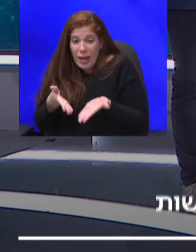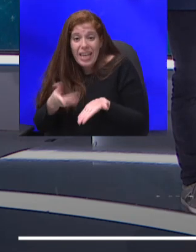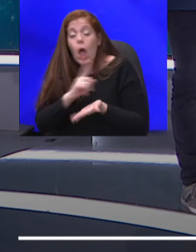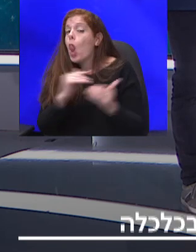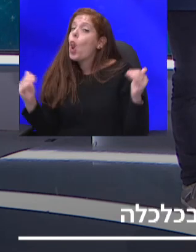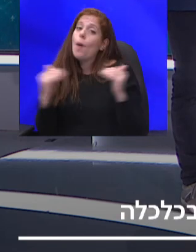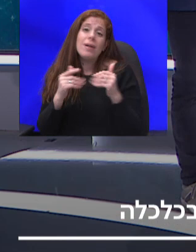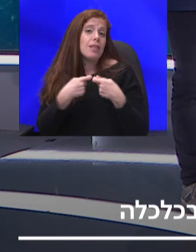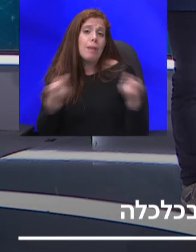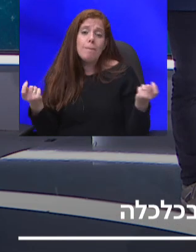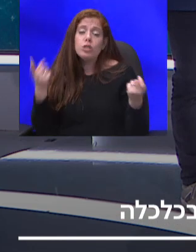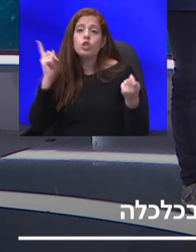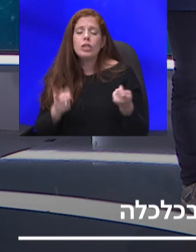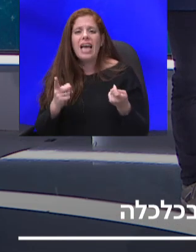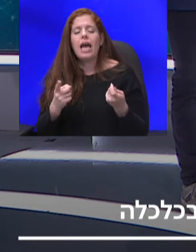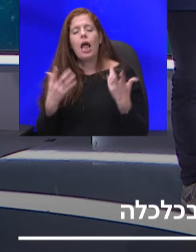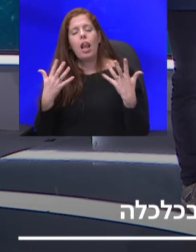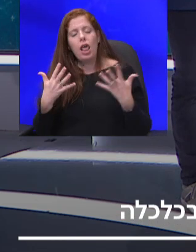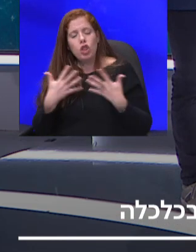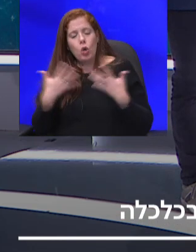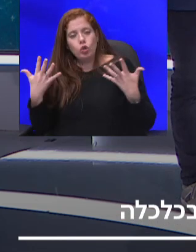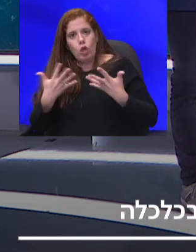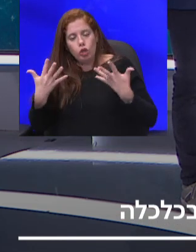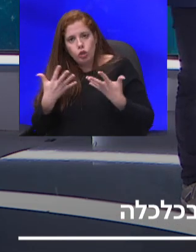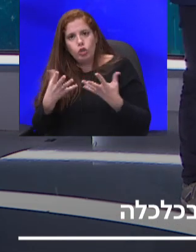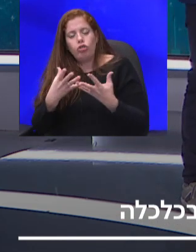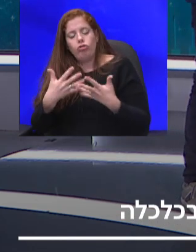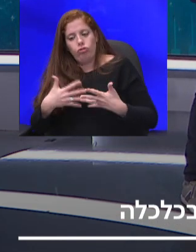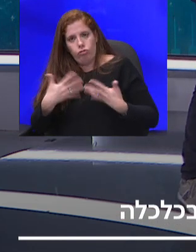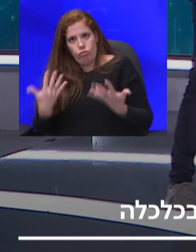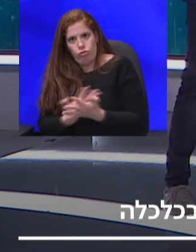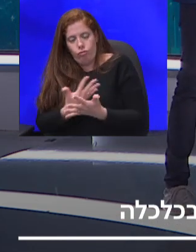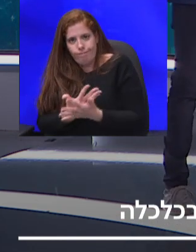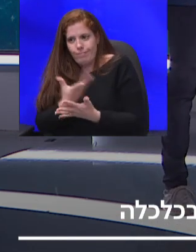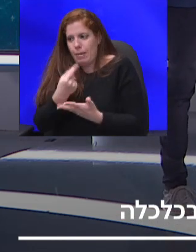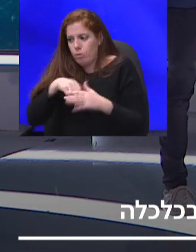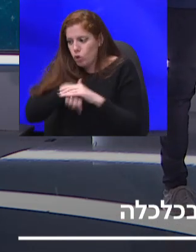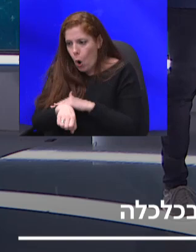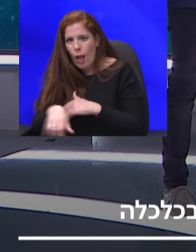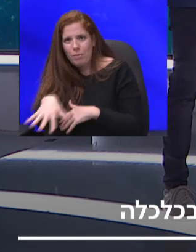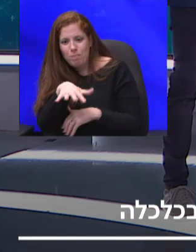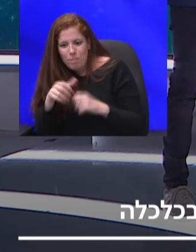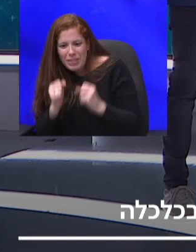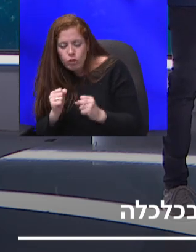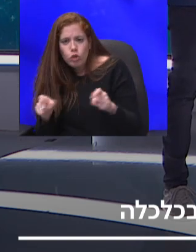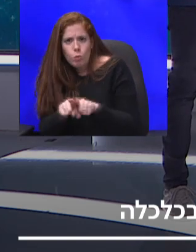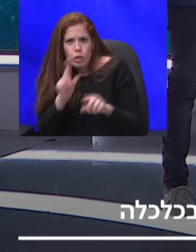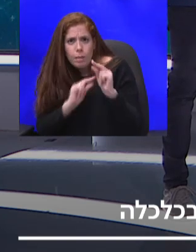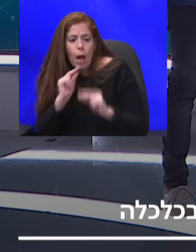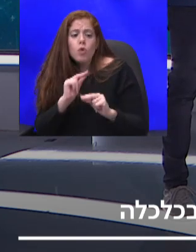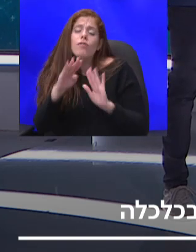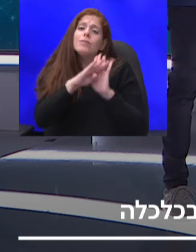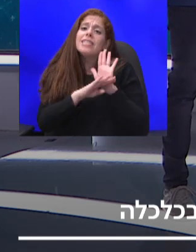בהתאוששות, עם השקעות בתשתית כפי שדיברנו עליהם, ועם סדרי הדיפויות שתואמים בעצם את